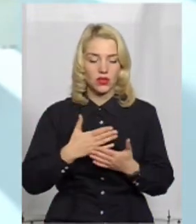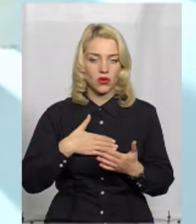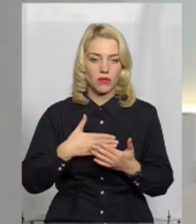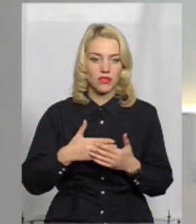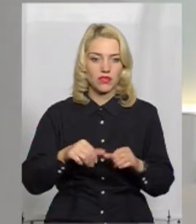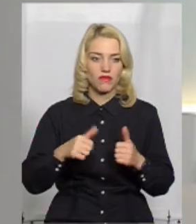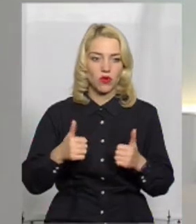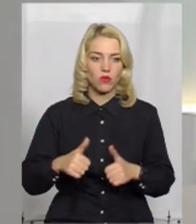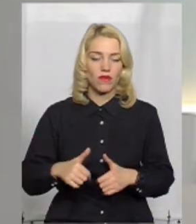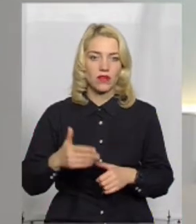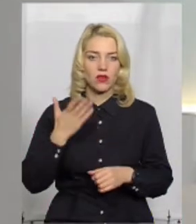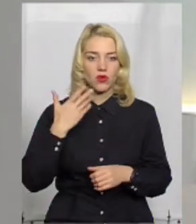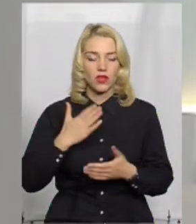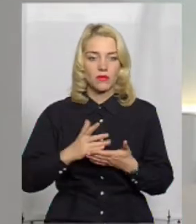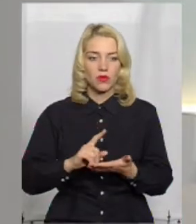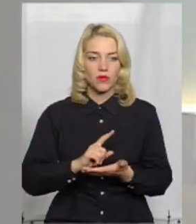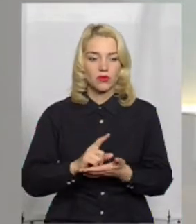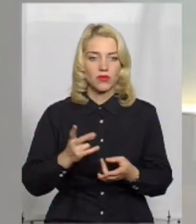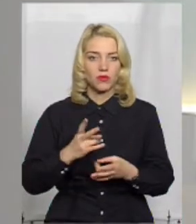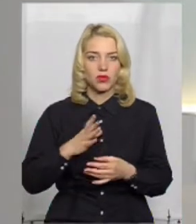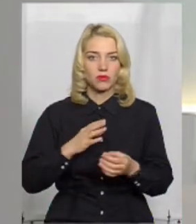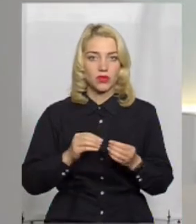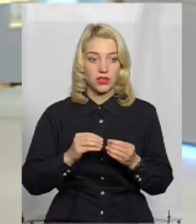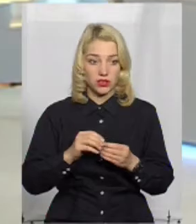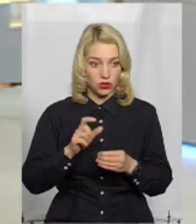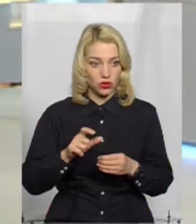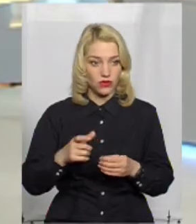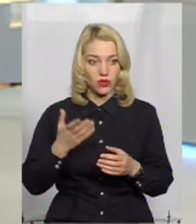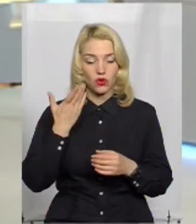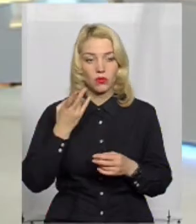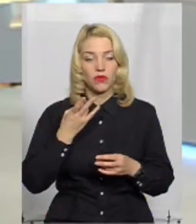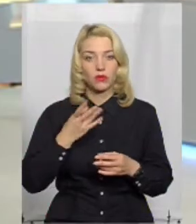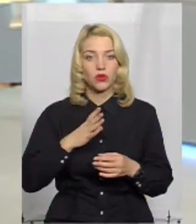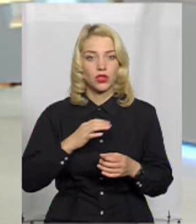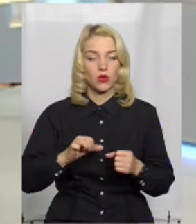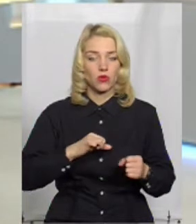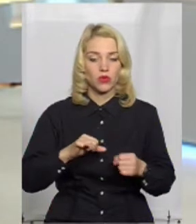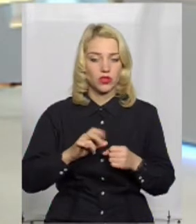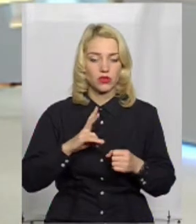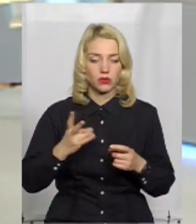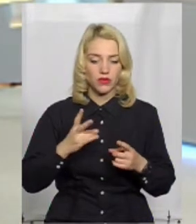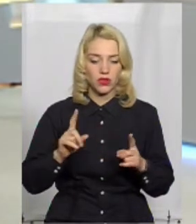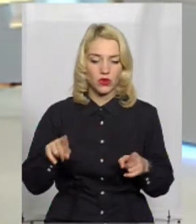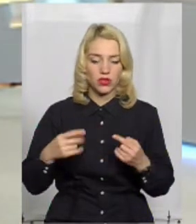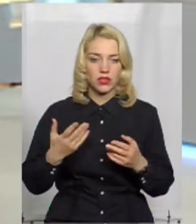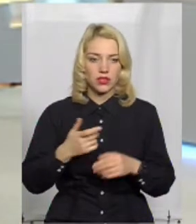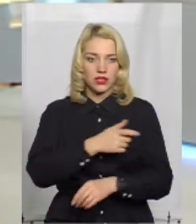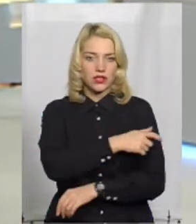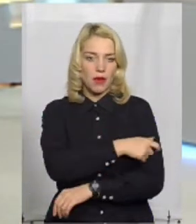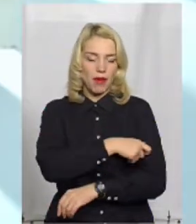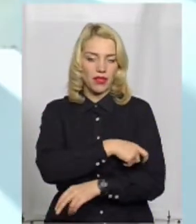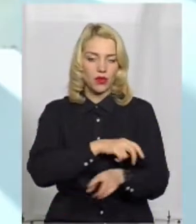формування, коли обов'язково повинен бути 10 чоловік, коли повинен бути командир, який повинен організовувати якісь потребування,